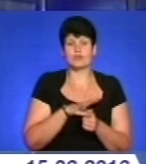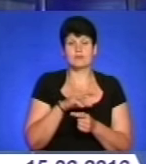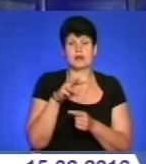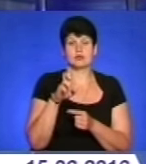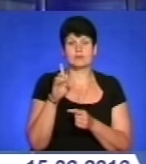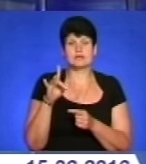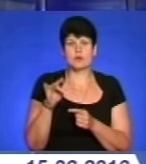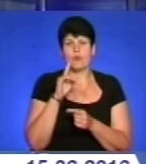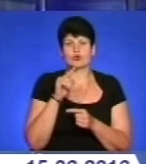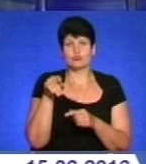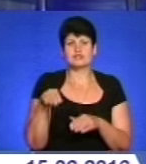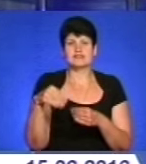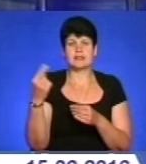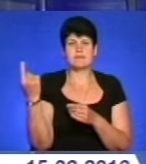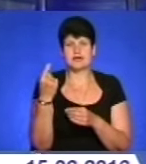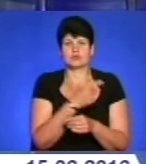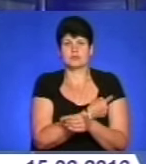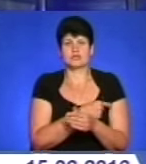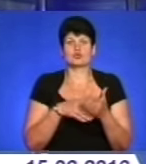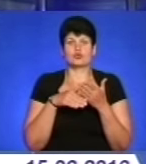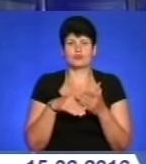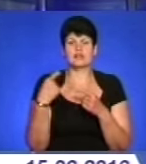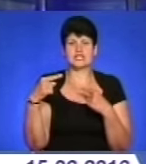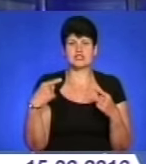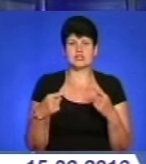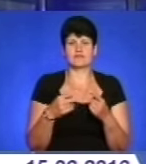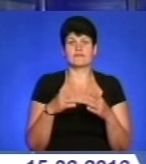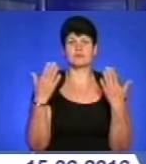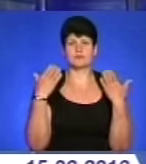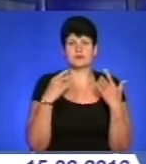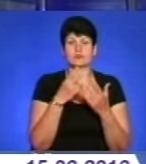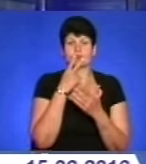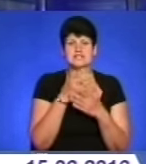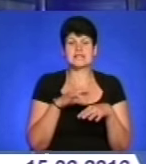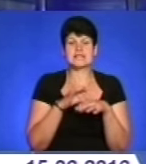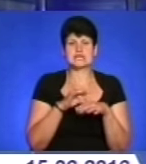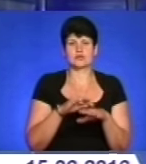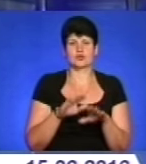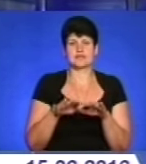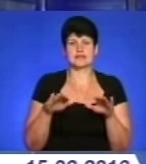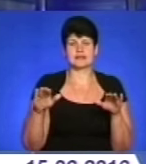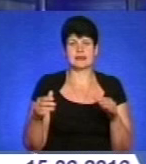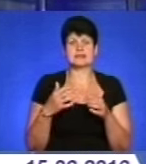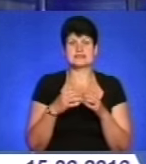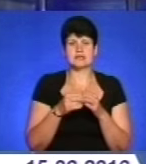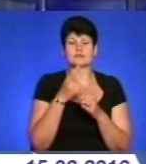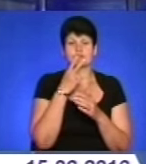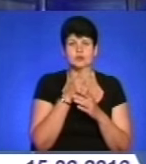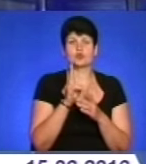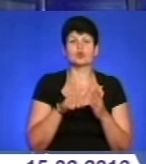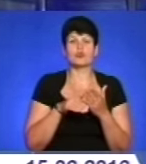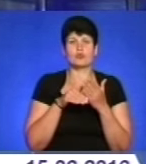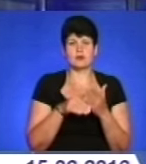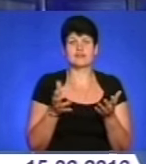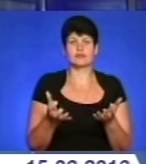Допоки йому надавали першу медичну допомогу, інші відпочиваючі помітили тіла дітей. Серед очевидців, і зокрема тих, хто допомагав